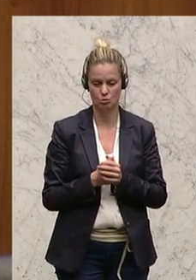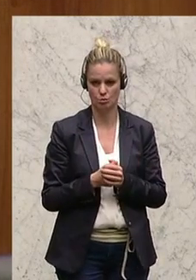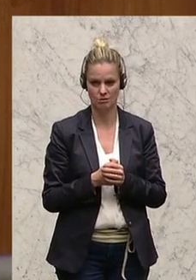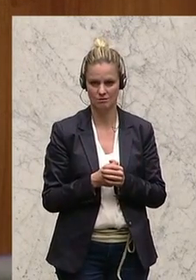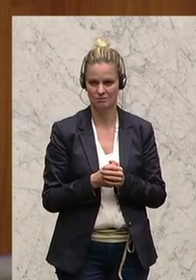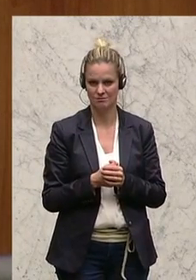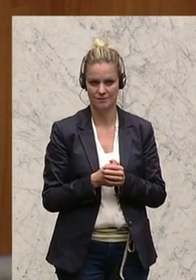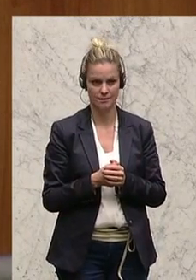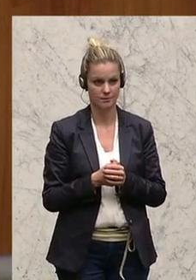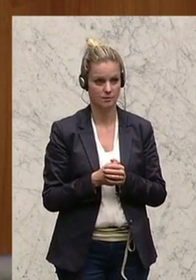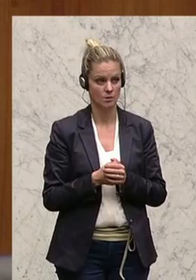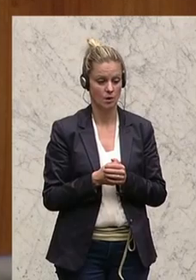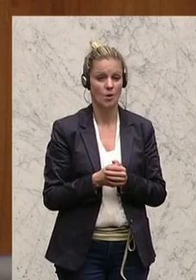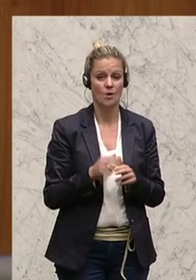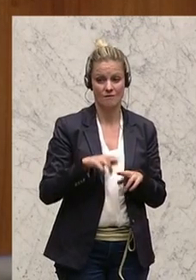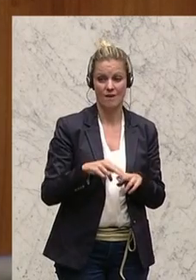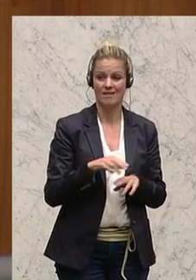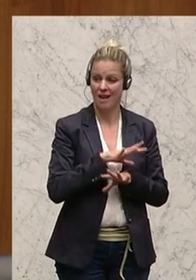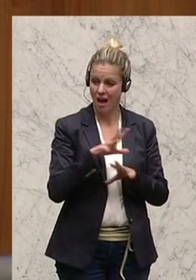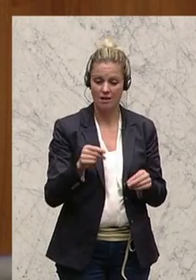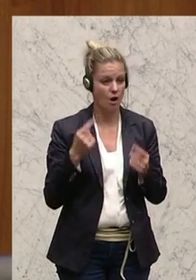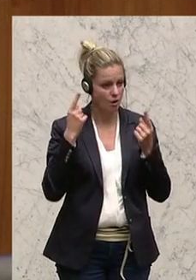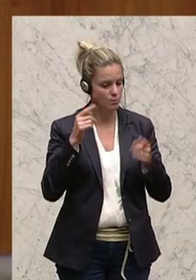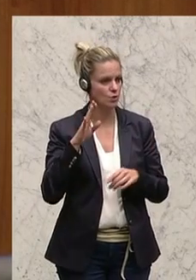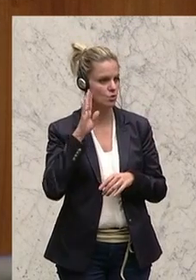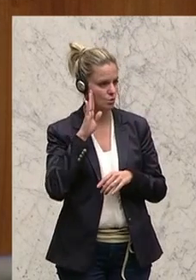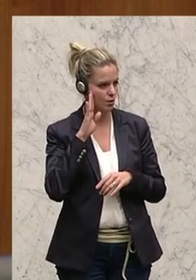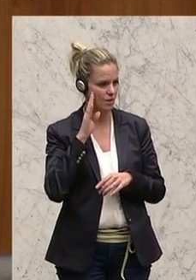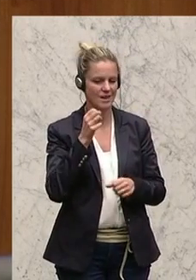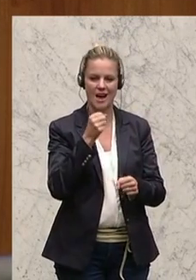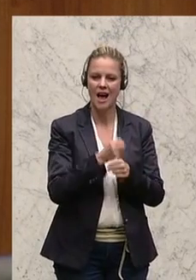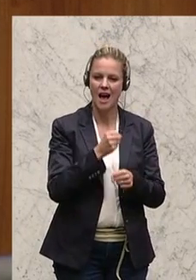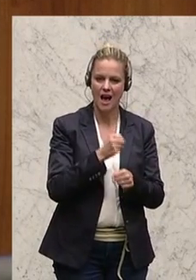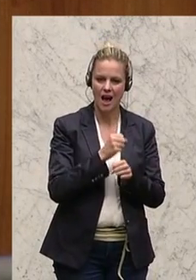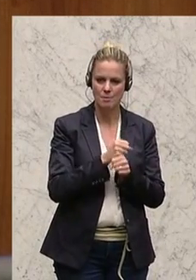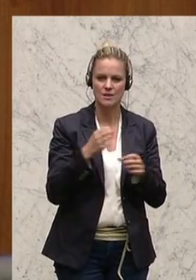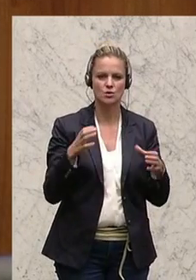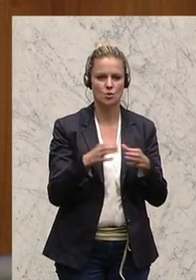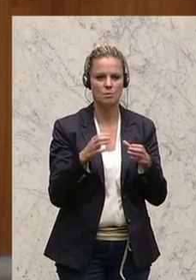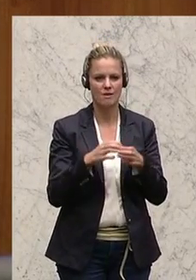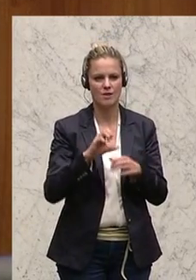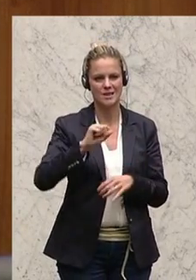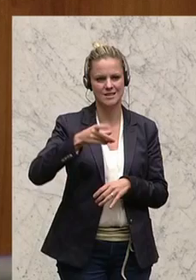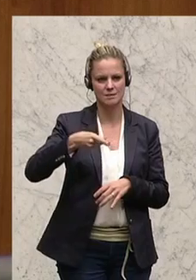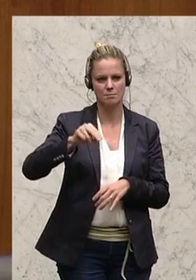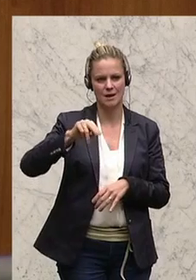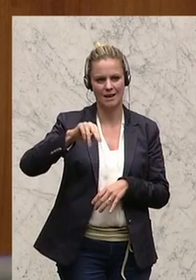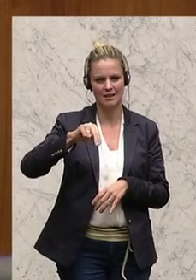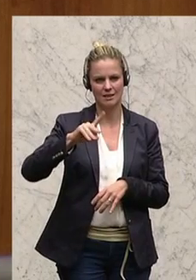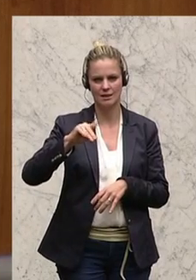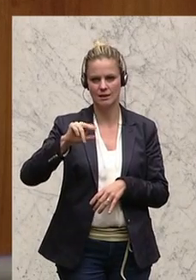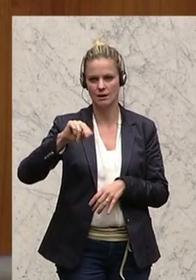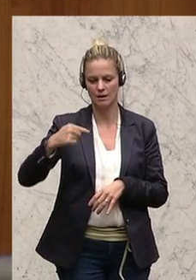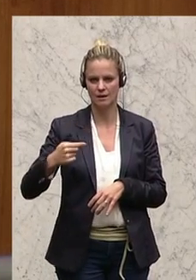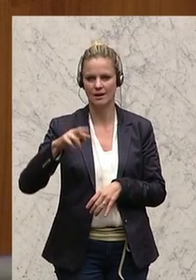alle aufmerksam zugehört hätten, es wird keine Arbeitsgruppe geben zum Spending Review. Wir setzen das im Ministerium in meinem Haus bereits um.